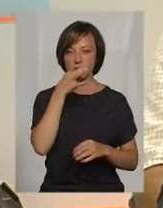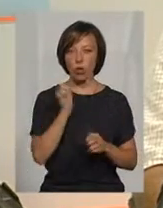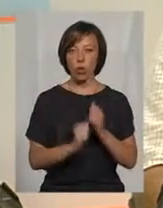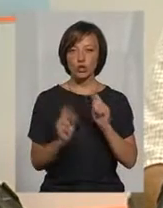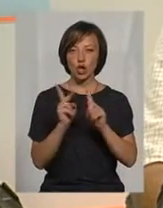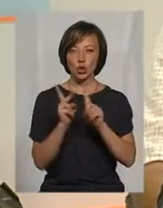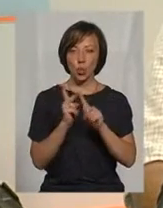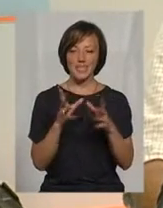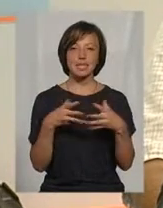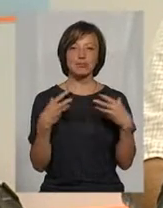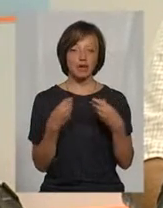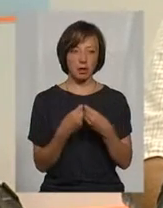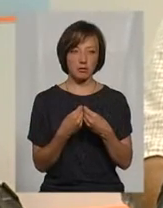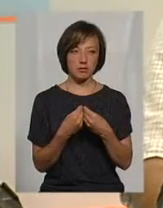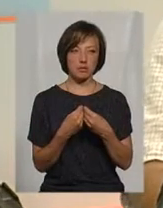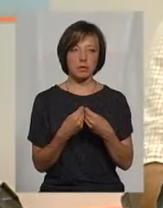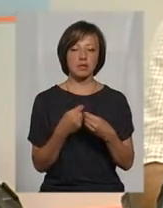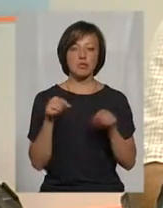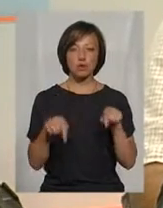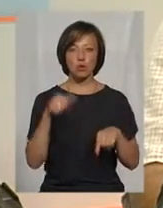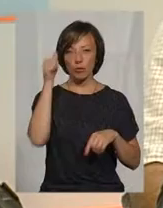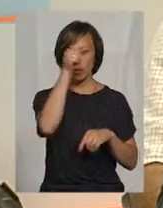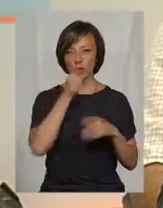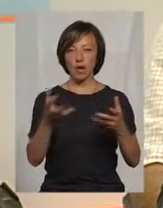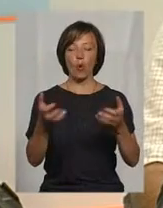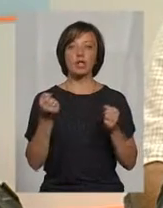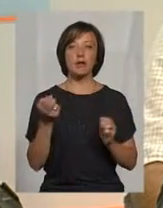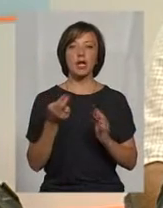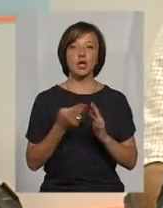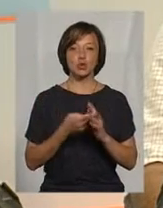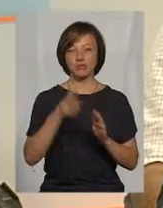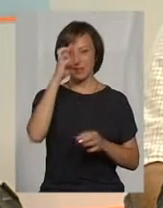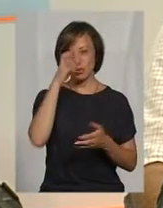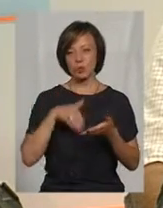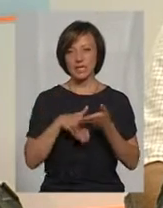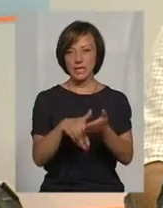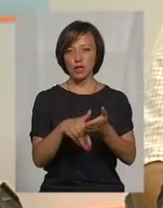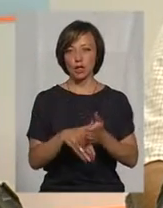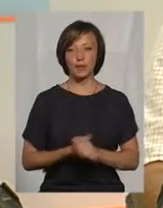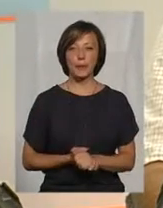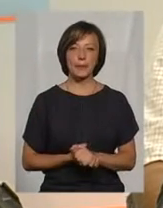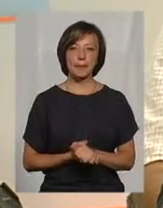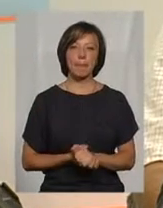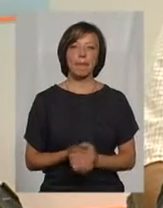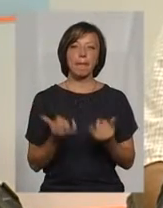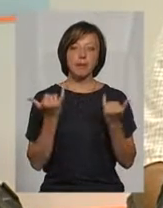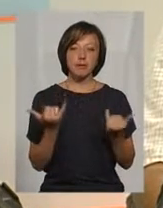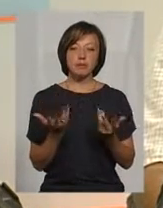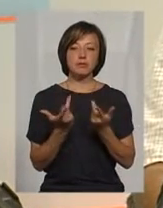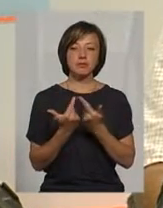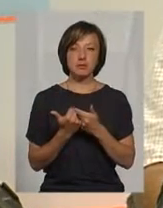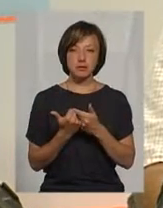домохсподарство в цьому році отримувало субсидію. Дійсно, на сьогодні ми нарахували,